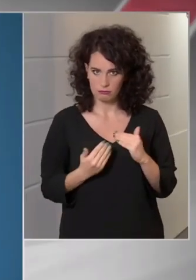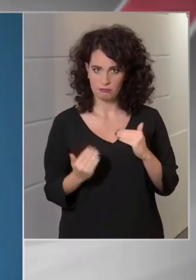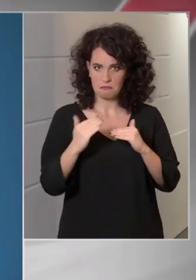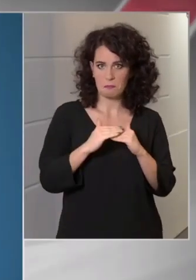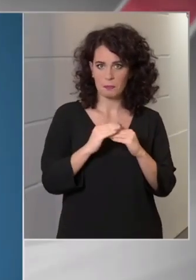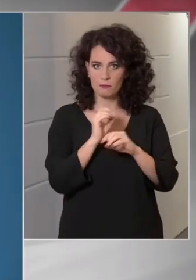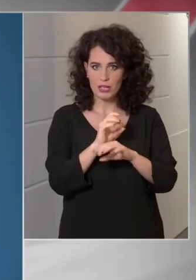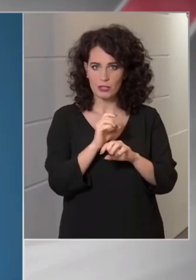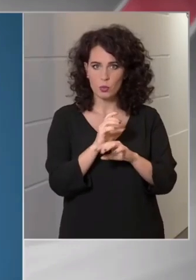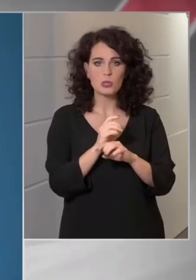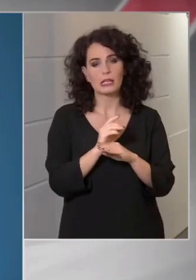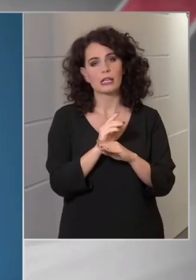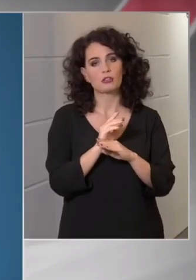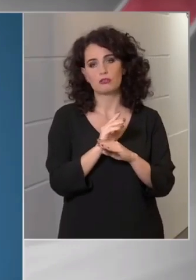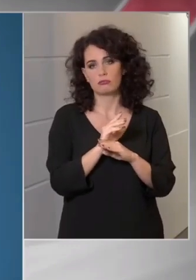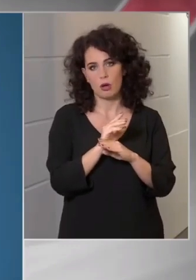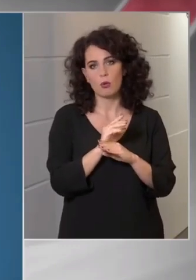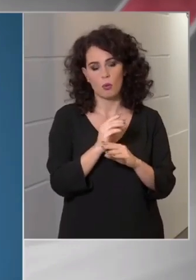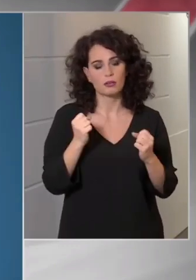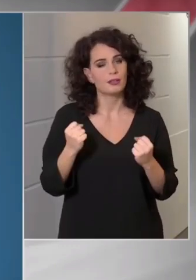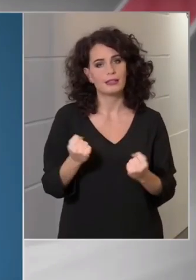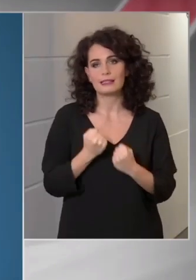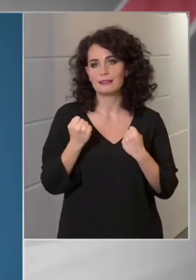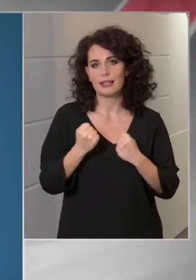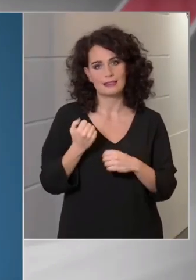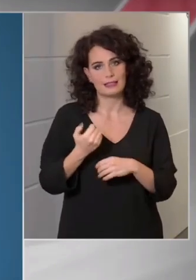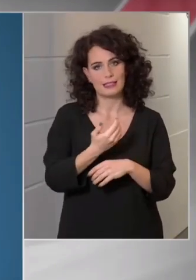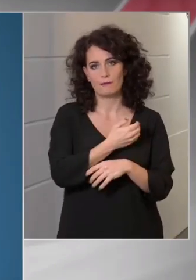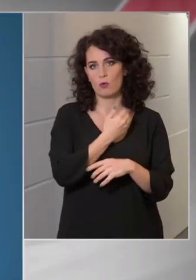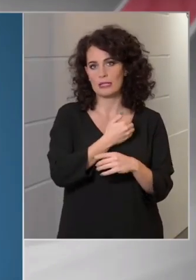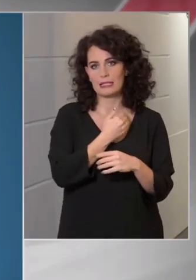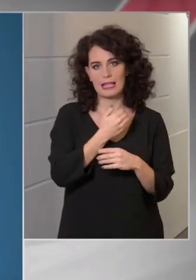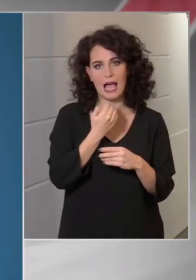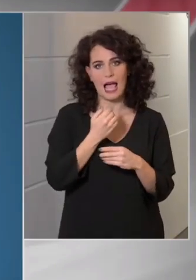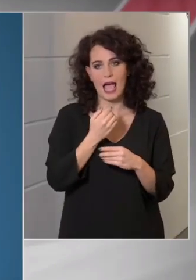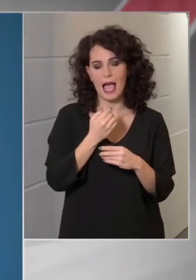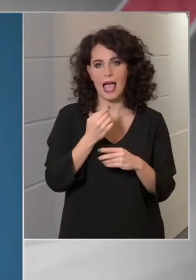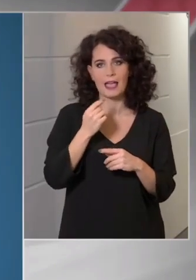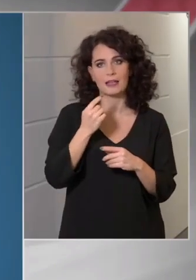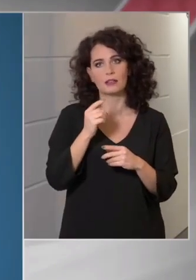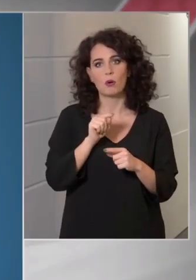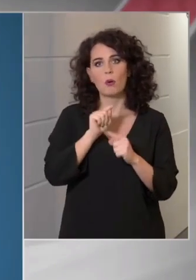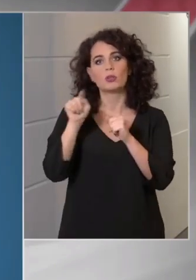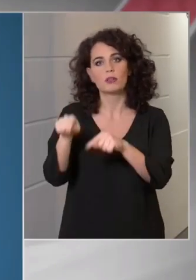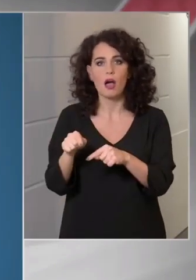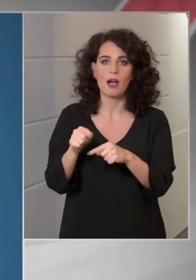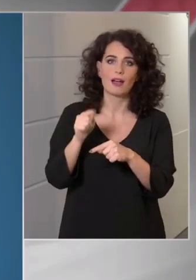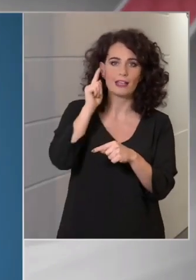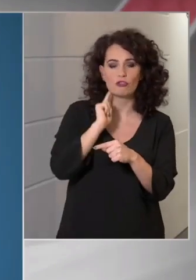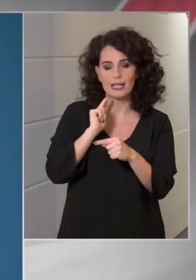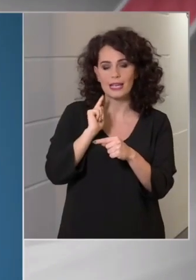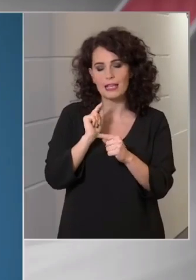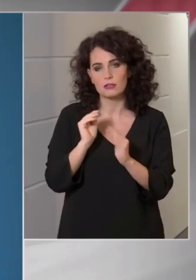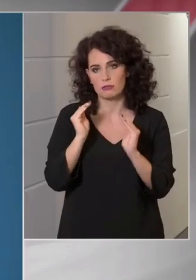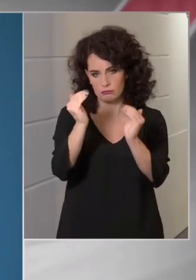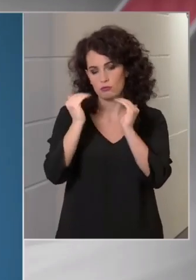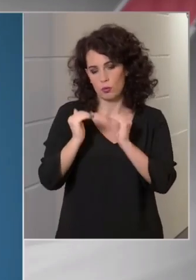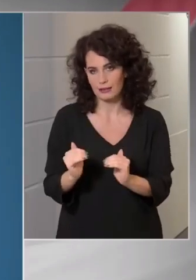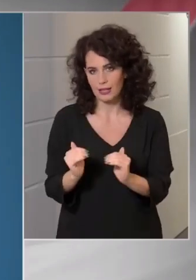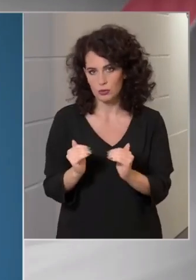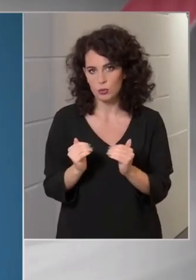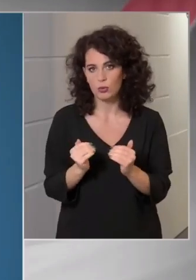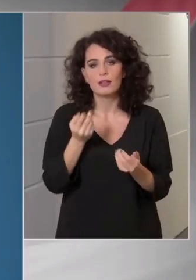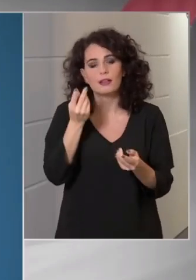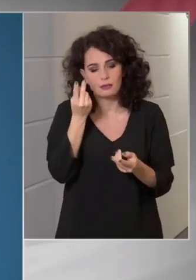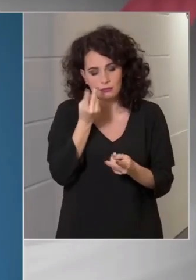az intenzív osztályra kerülésnek az esélye nyilvánvalóan csökkenthető, értelemszerűen